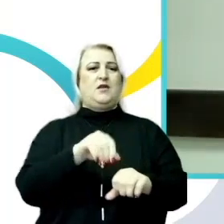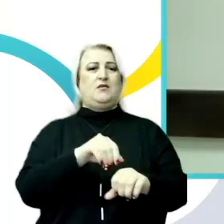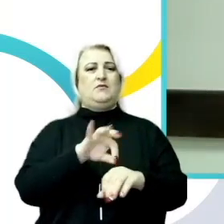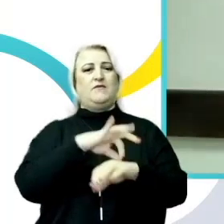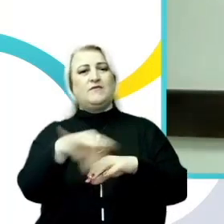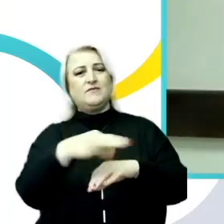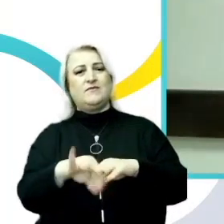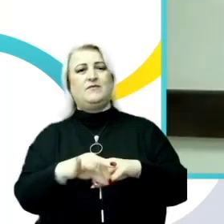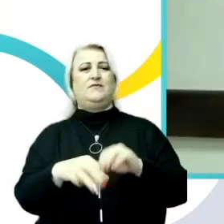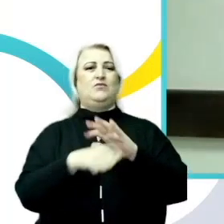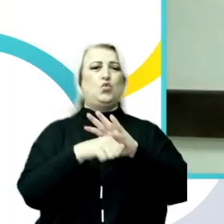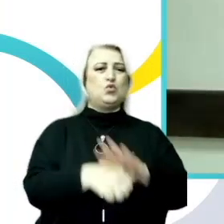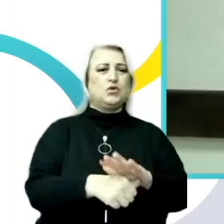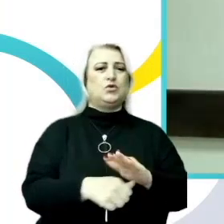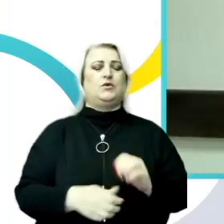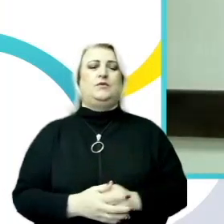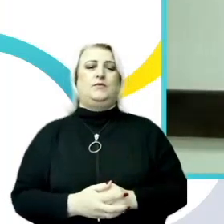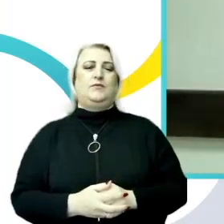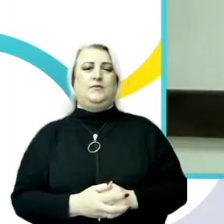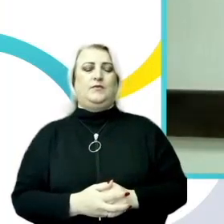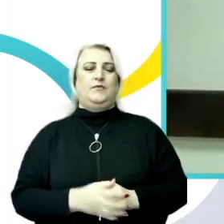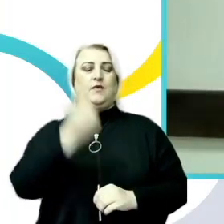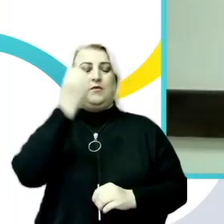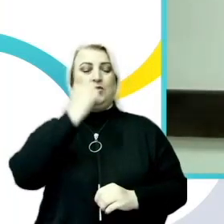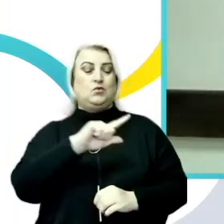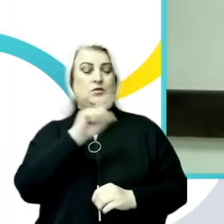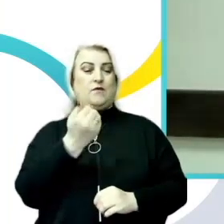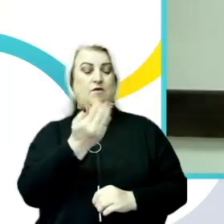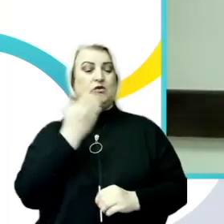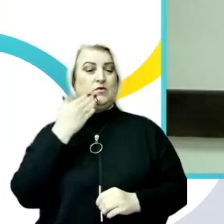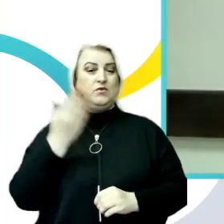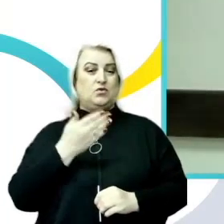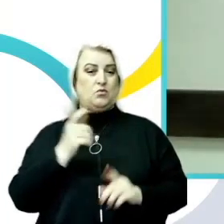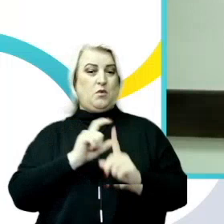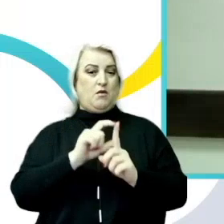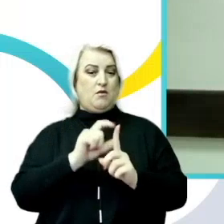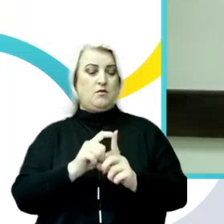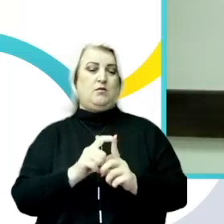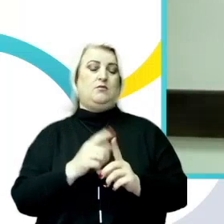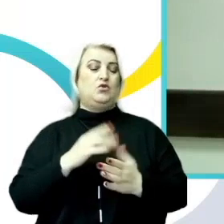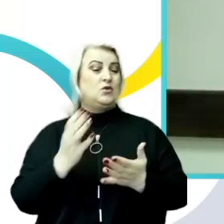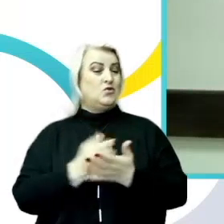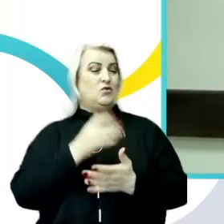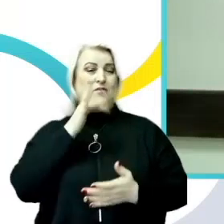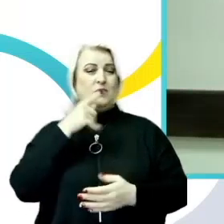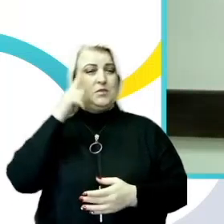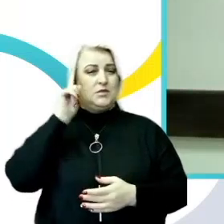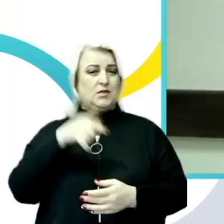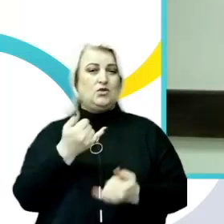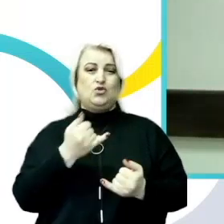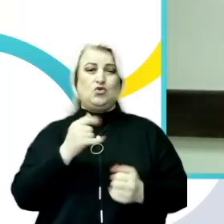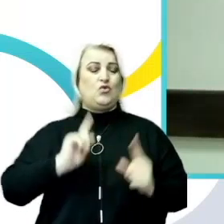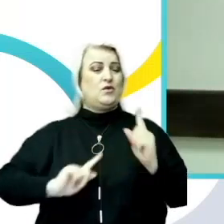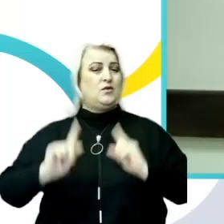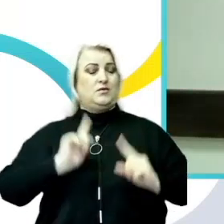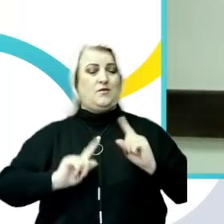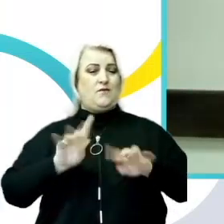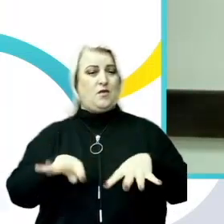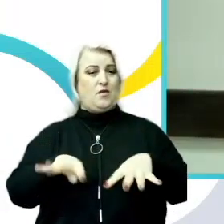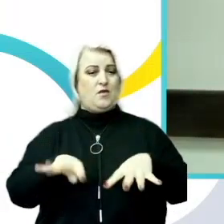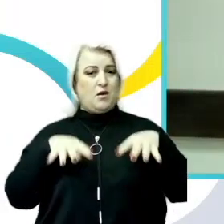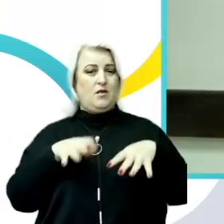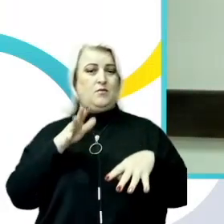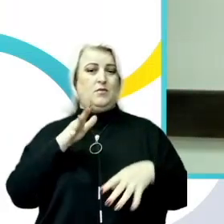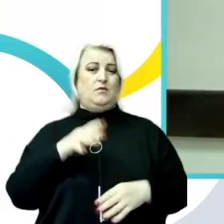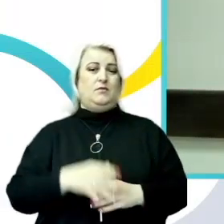și hărțurile sexuale. Vă mulțumesc pentru intervenție, că ați găsit timp și știu că urmează azi ședința Parlamentul să aibă loc la 11, așa că